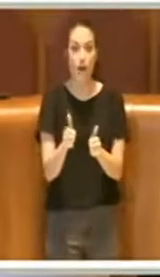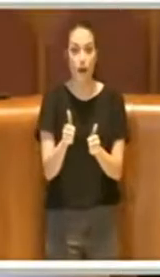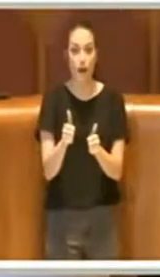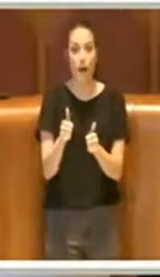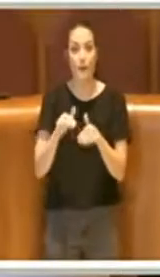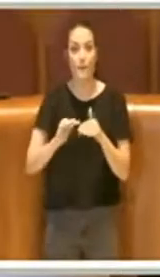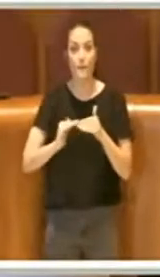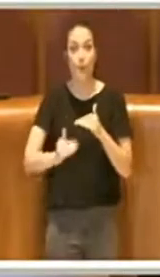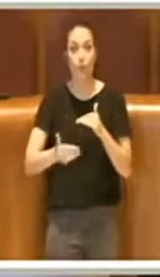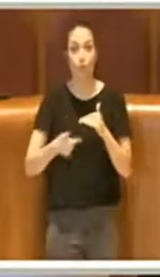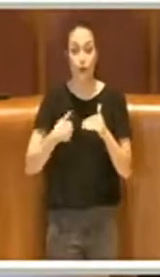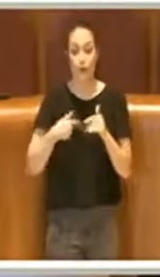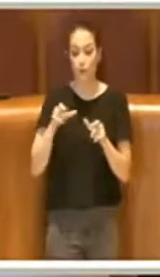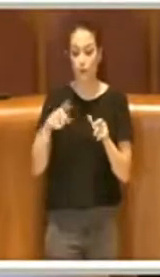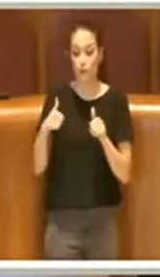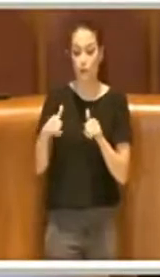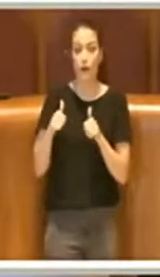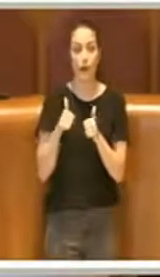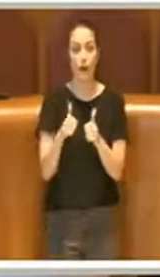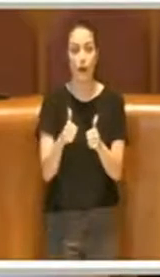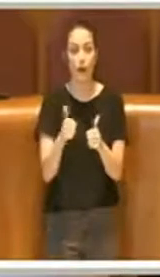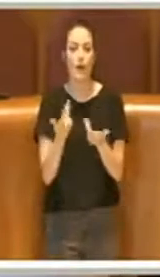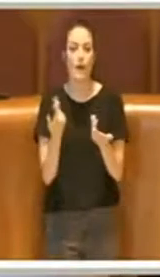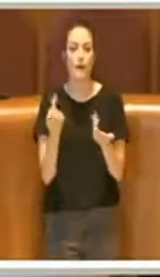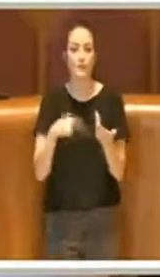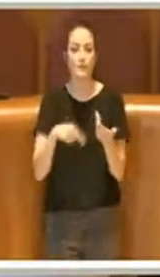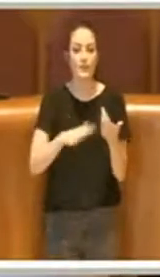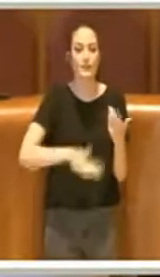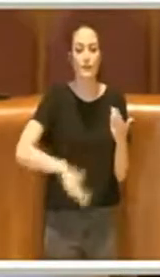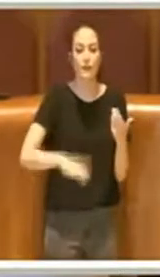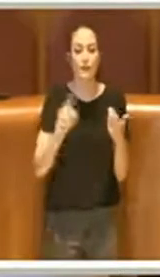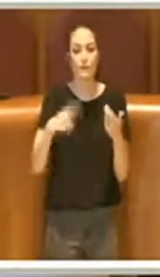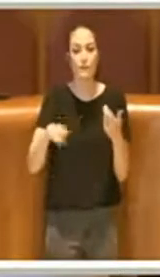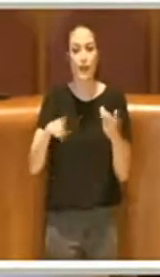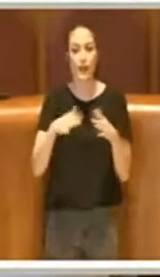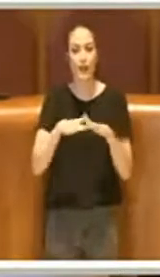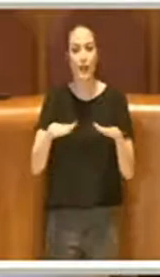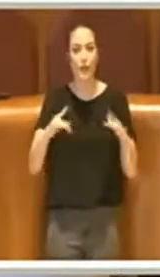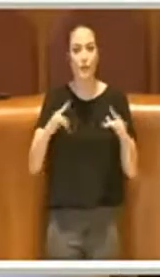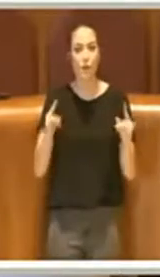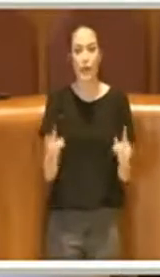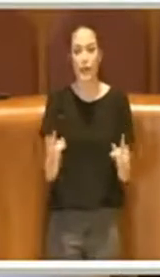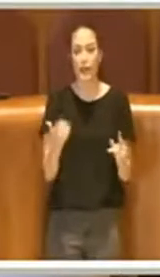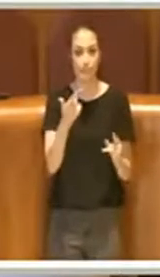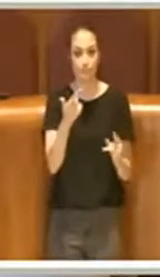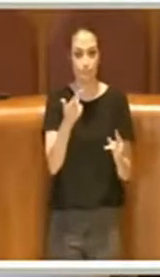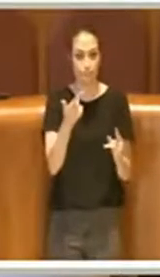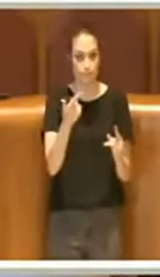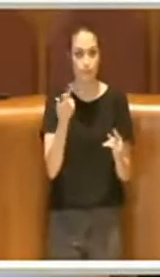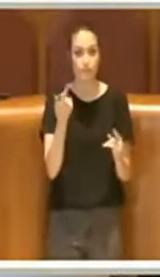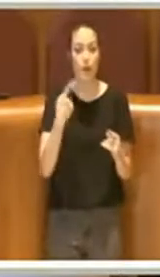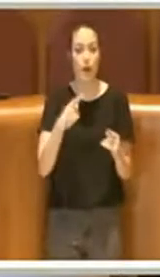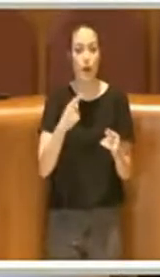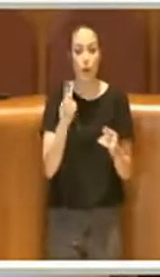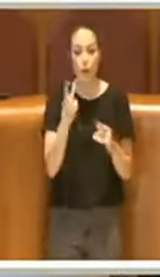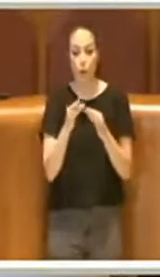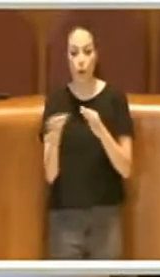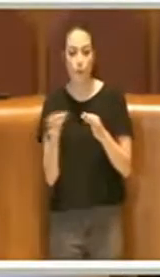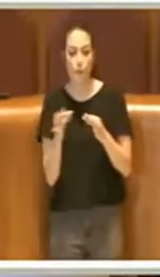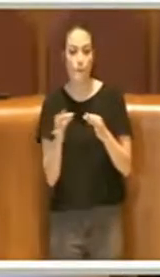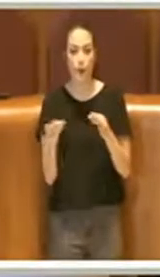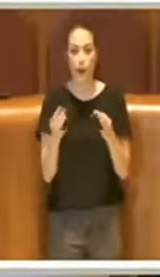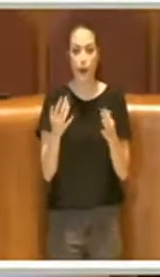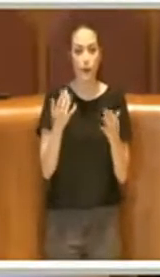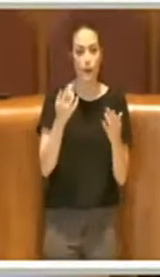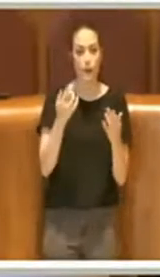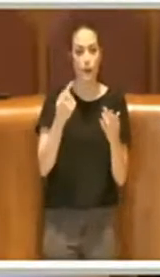alle persone, e allora non c'è lo spazio per i tavolini, invece dei due metri canonici dovranno essere 4-5, a seconda